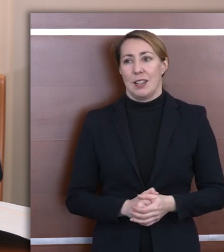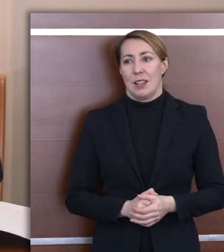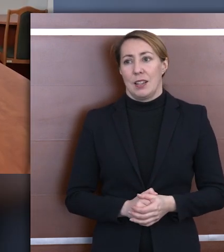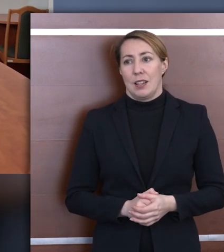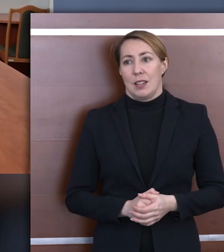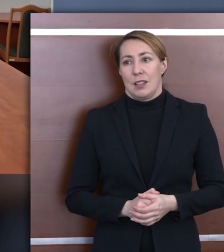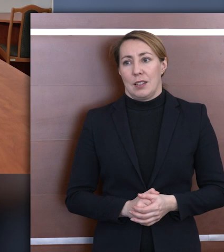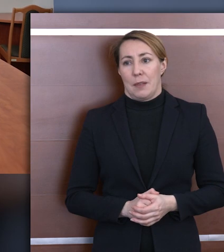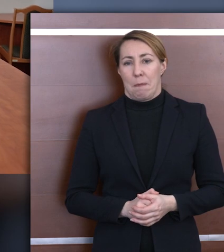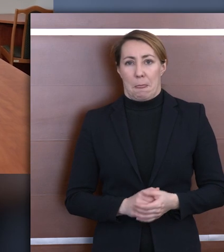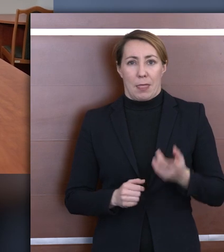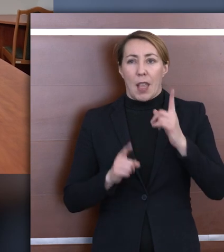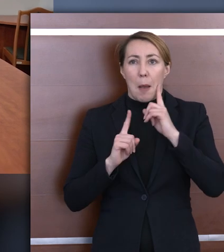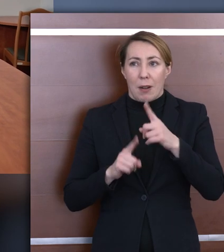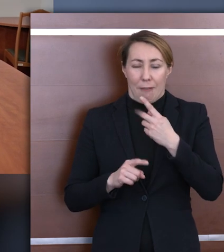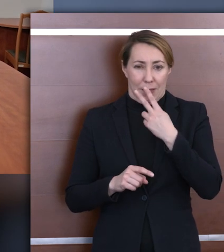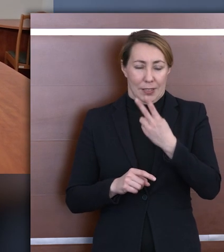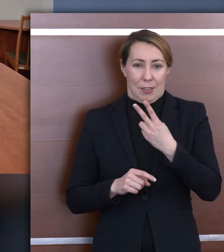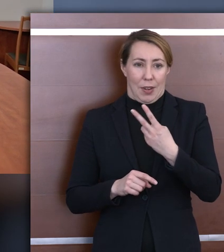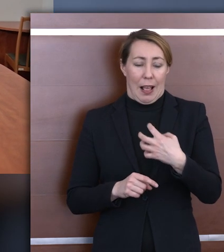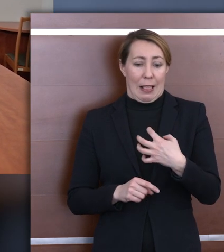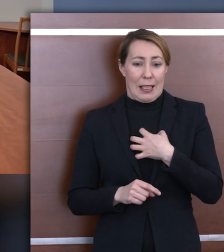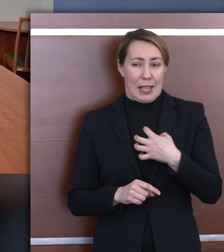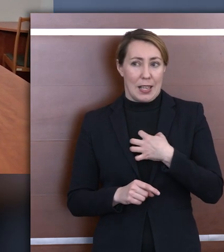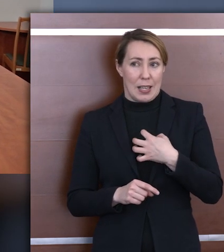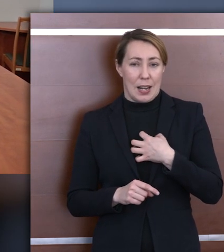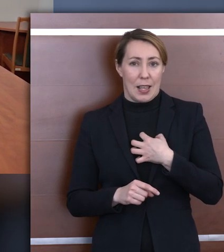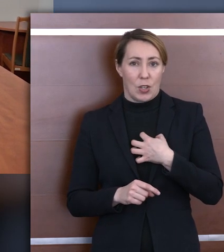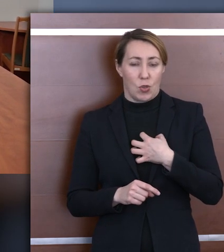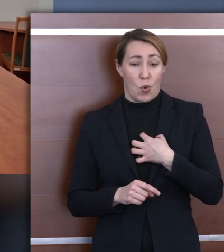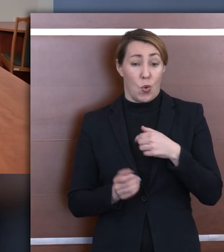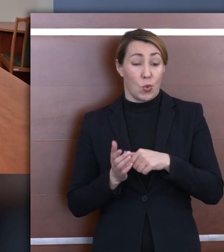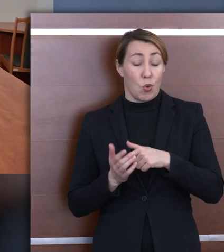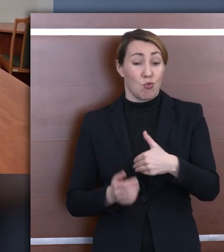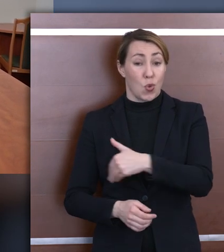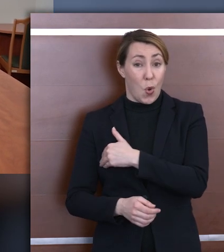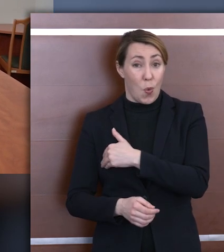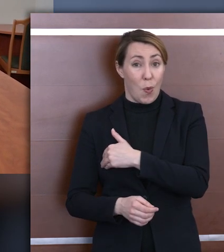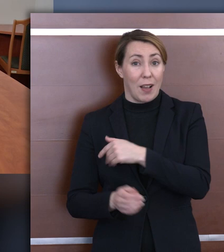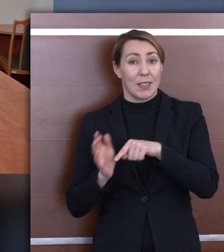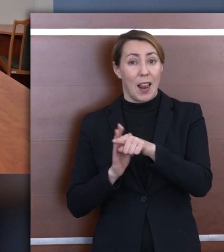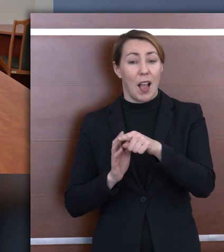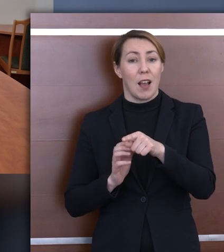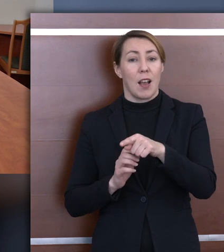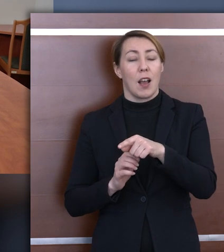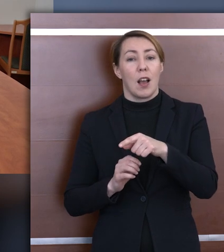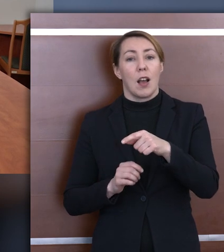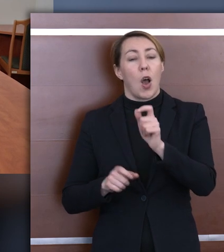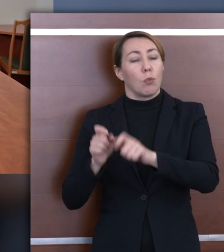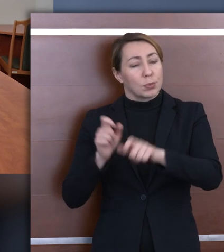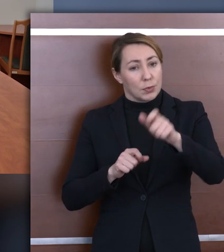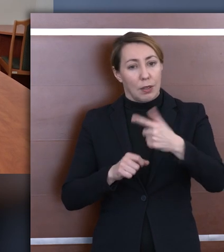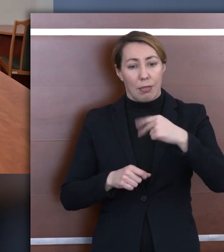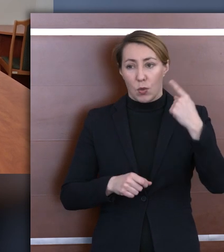mogę powiedzieć o pewnej desperacji nawet dyrektora. Dyrektora, jeszcze raz powiem, szkoły dla osób niesłyszących, który